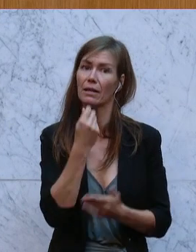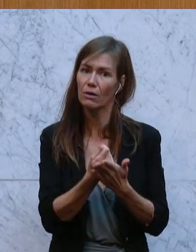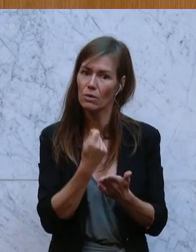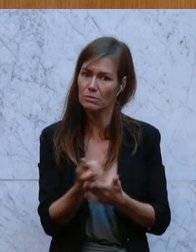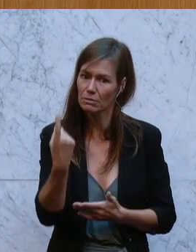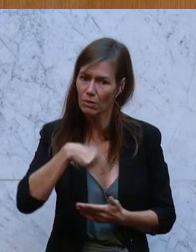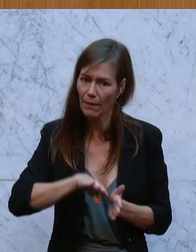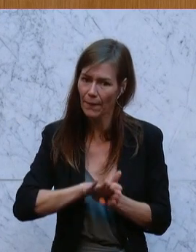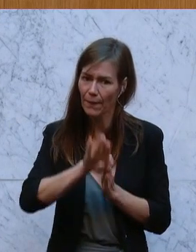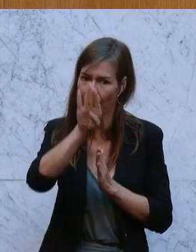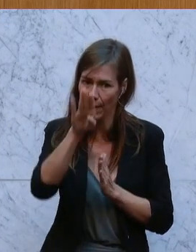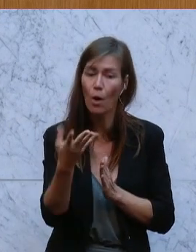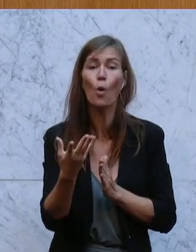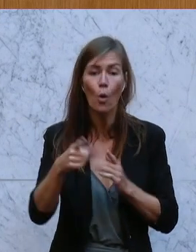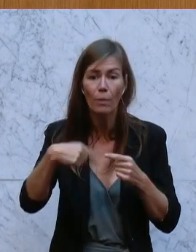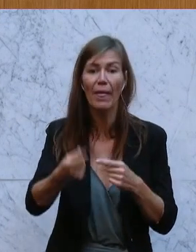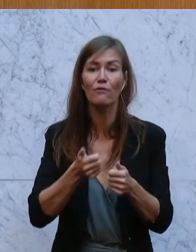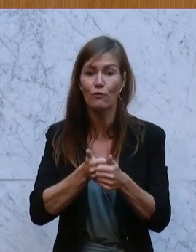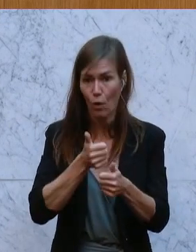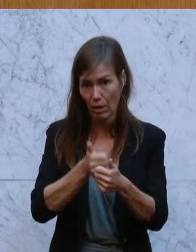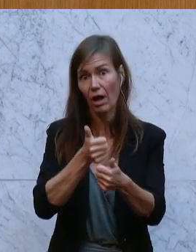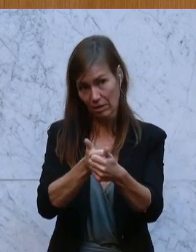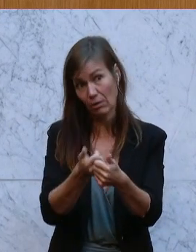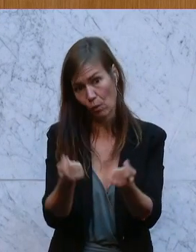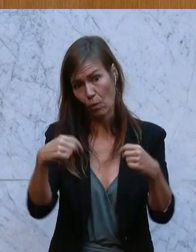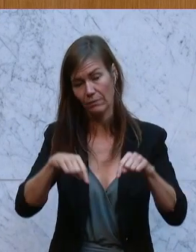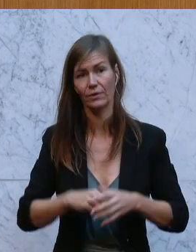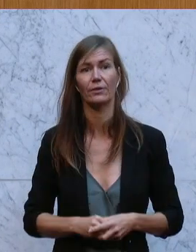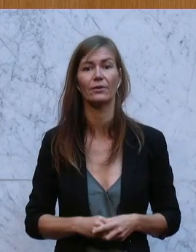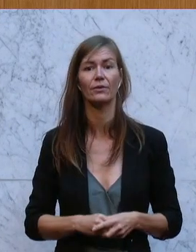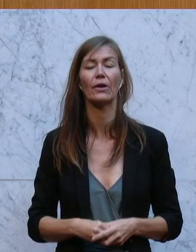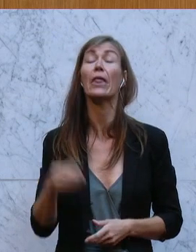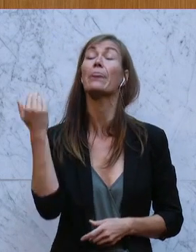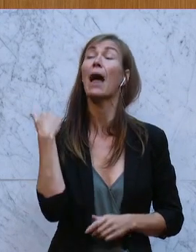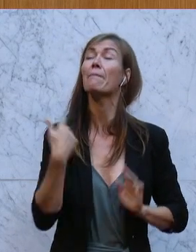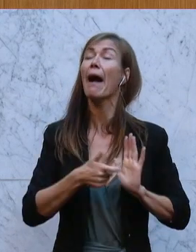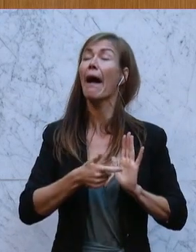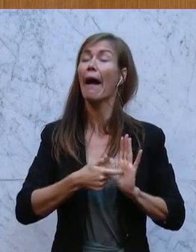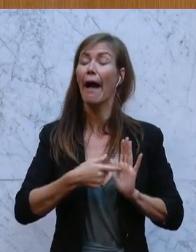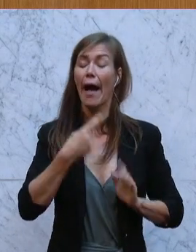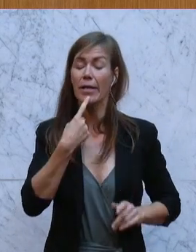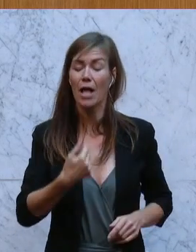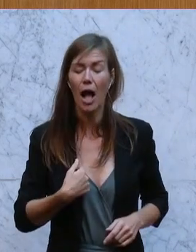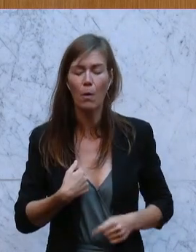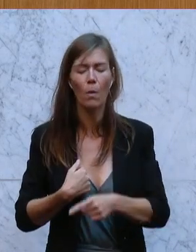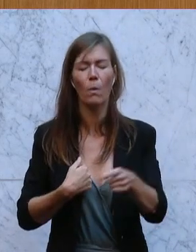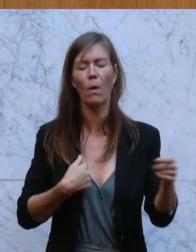zurollt mit allen Folgeerscheinungen. Wir sind damals verhöhnt worden, verlacht worden als